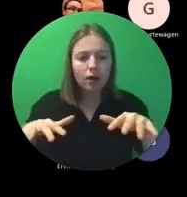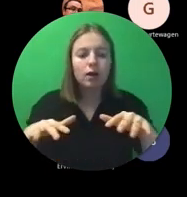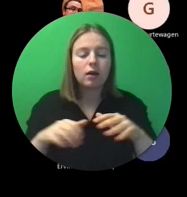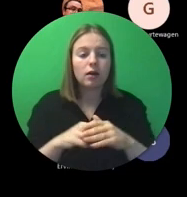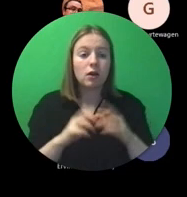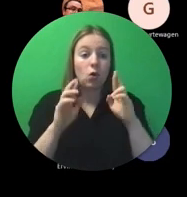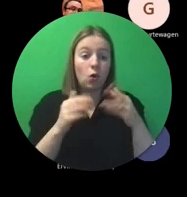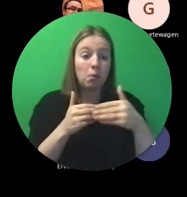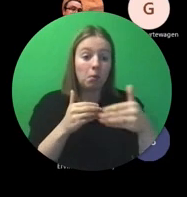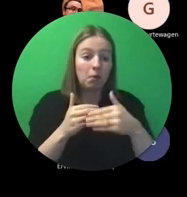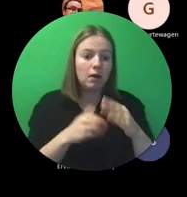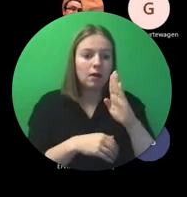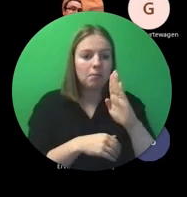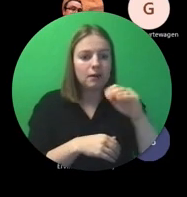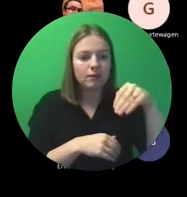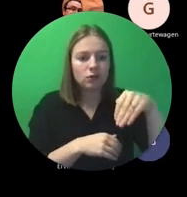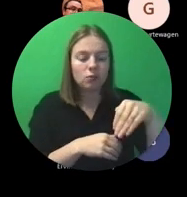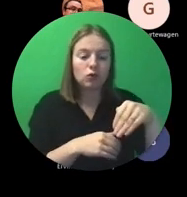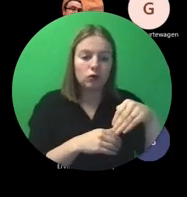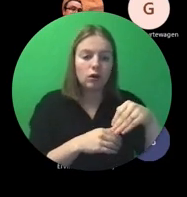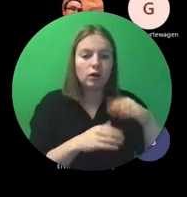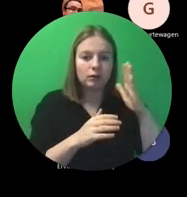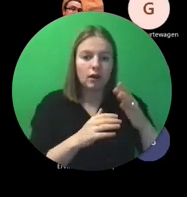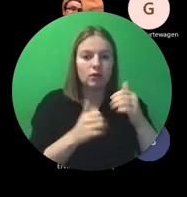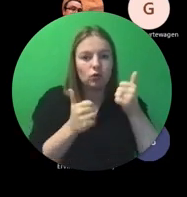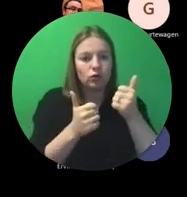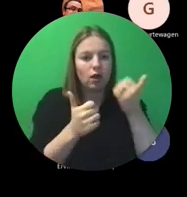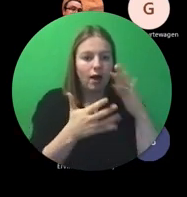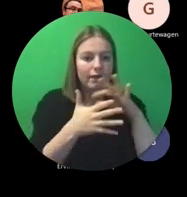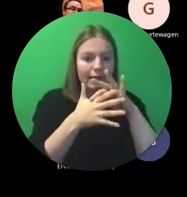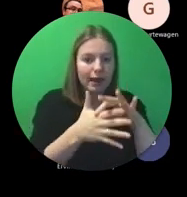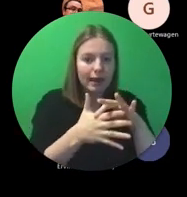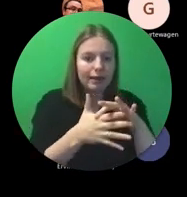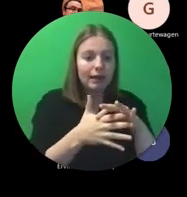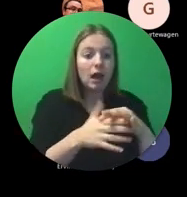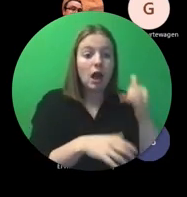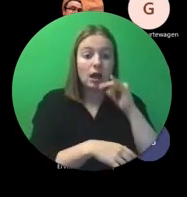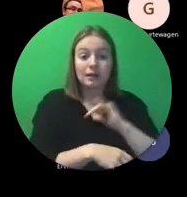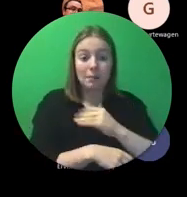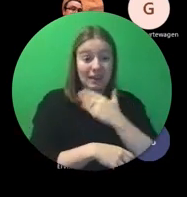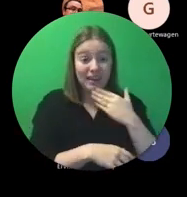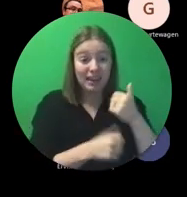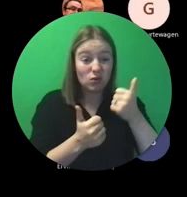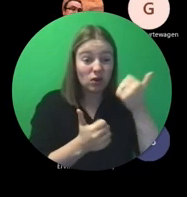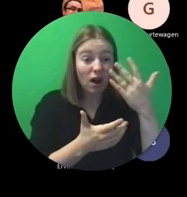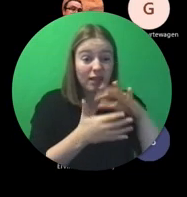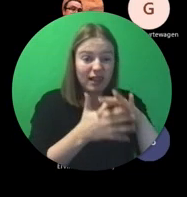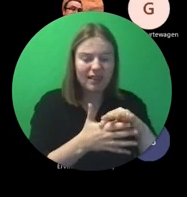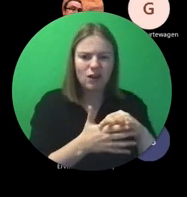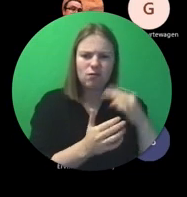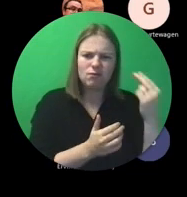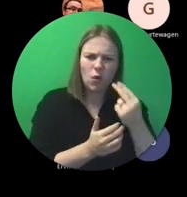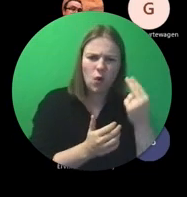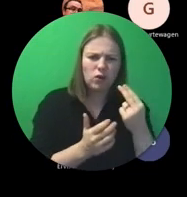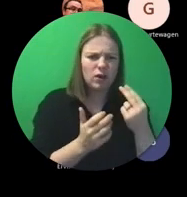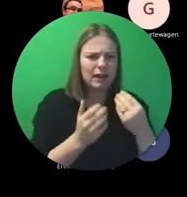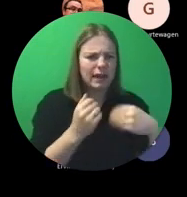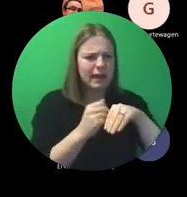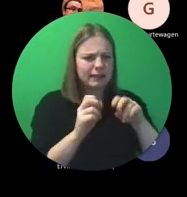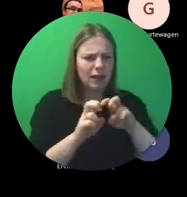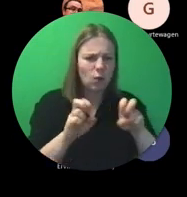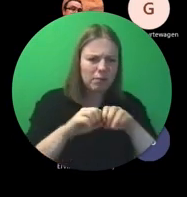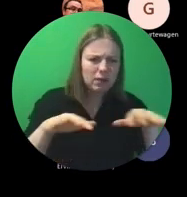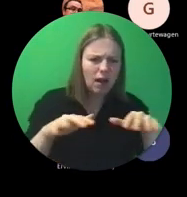beneficie module is er een goede handleiding maar is er die niet of is er toch nood aan een soort webinar of